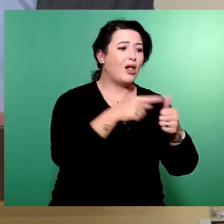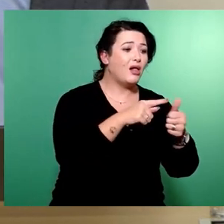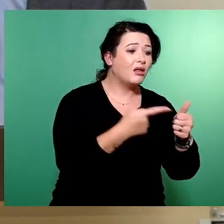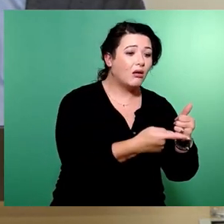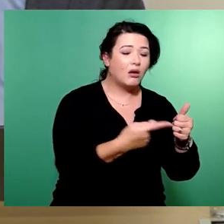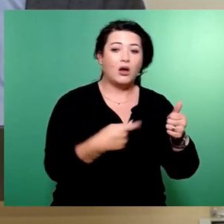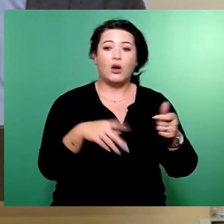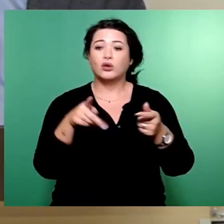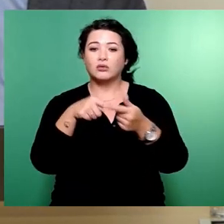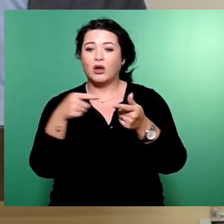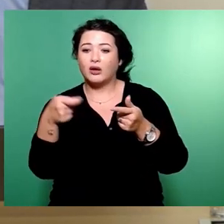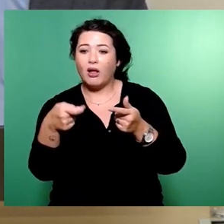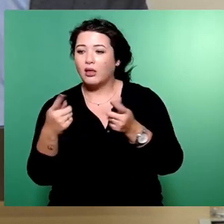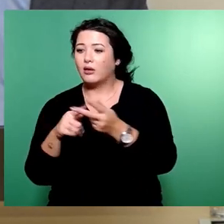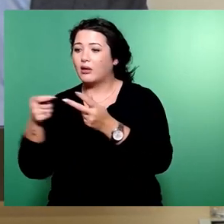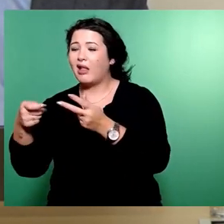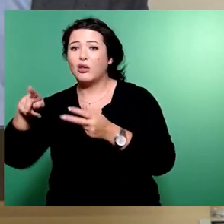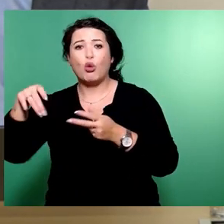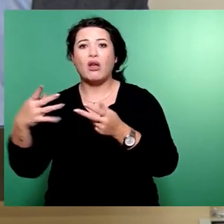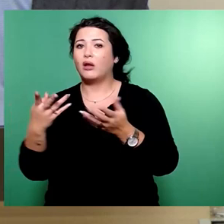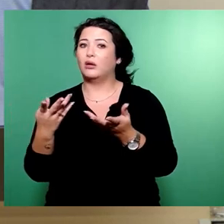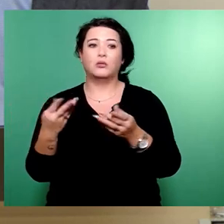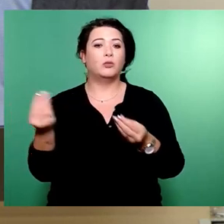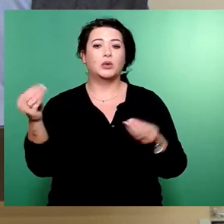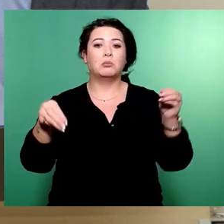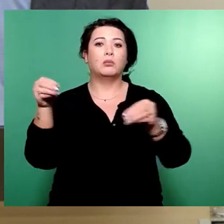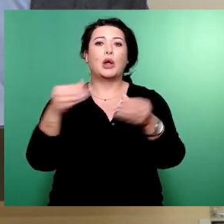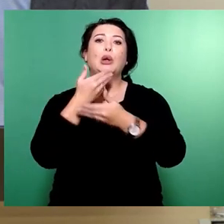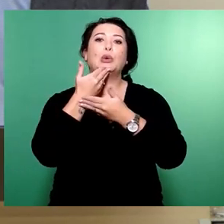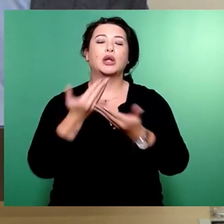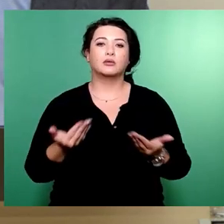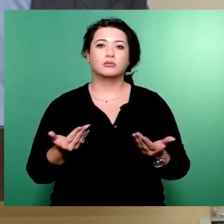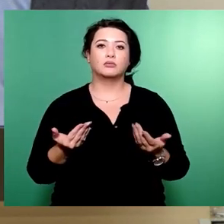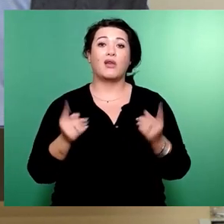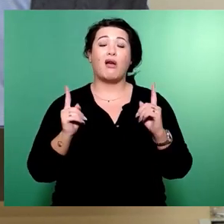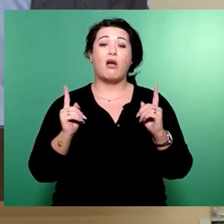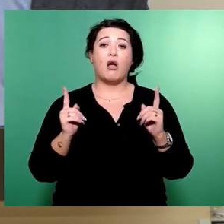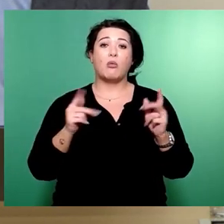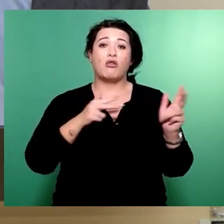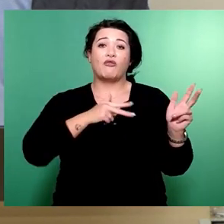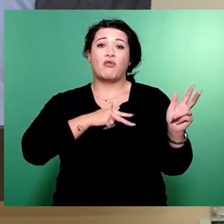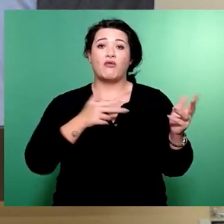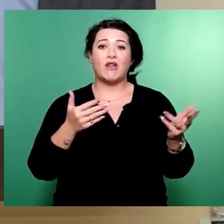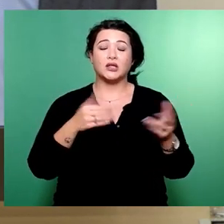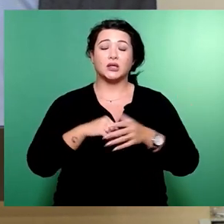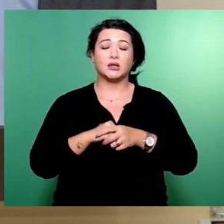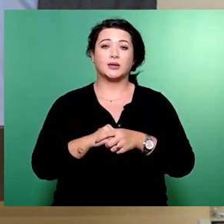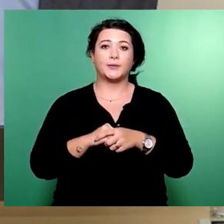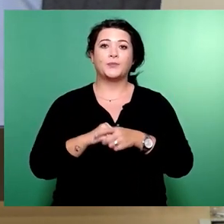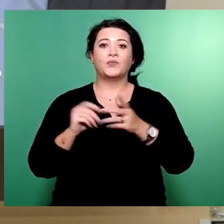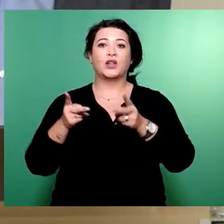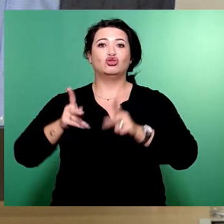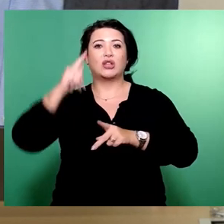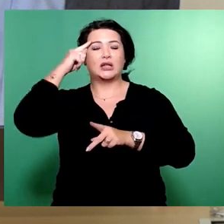Projekt im Haushalt eingestellt. Zur Wahrheit gehört daher aber auch, dass der Stadtrat diese